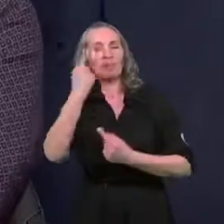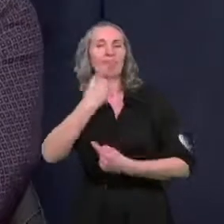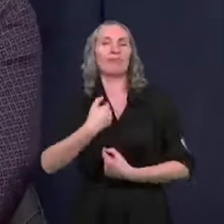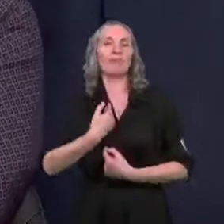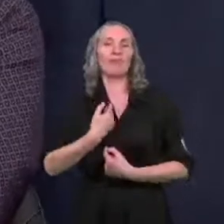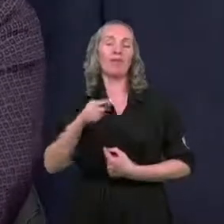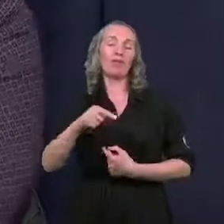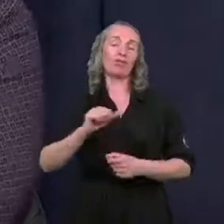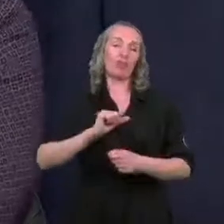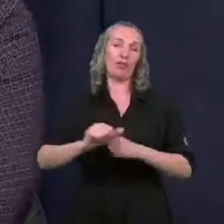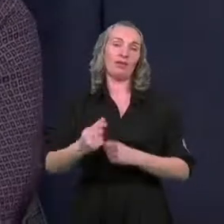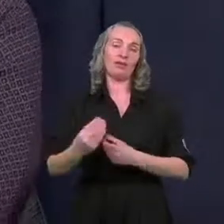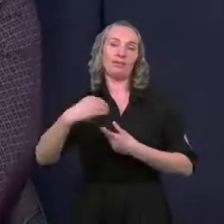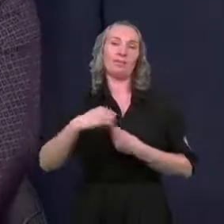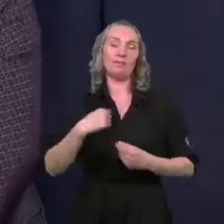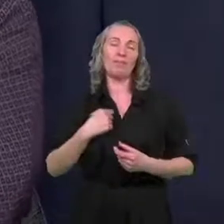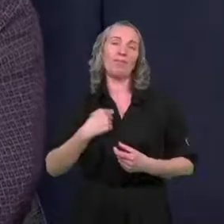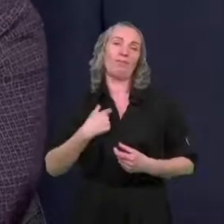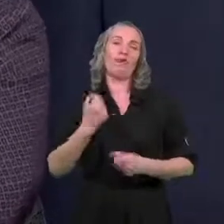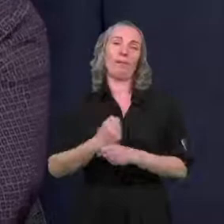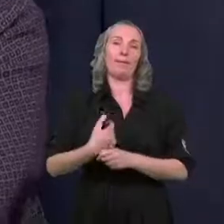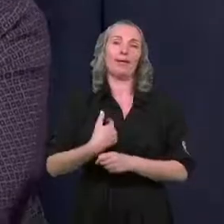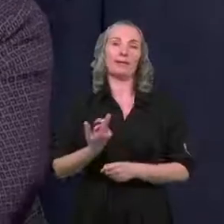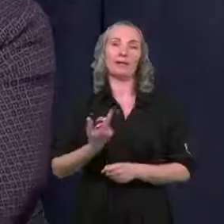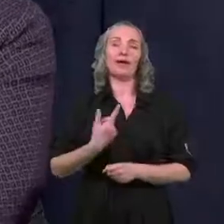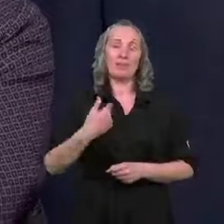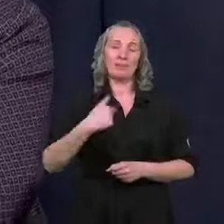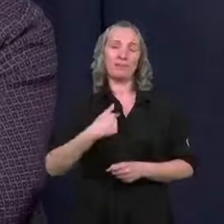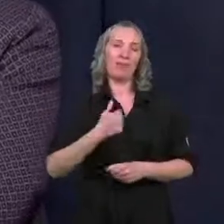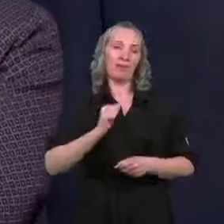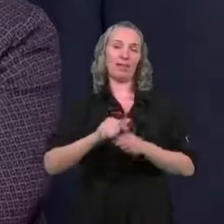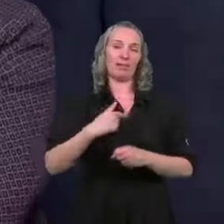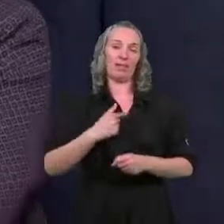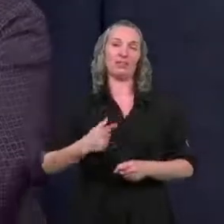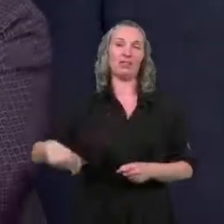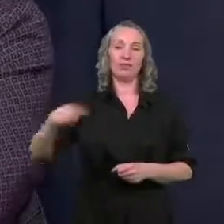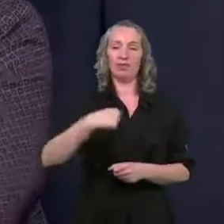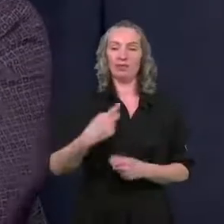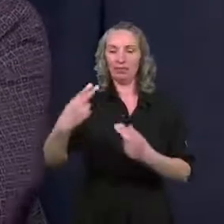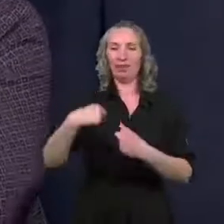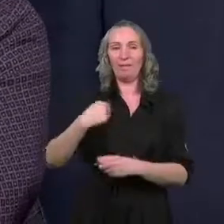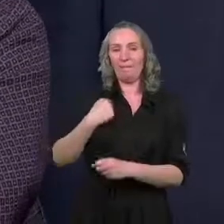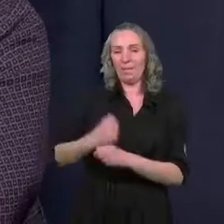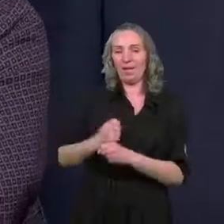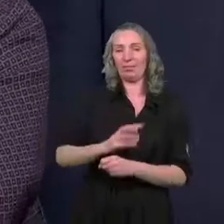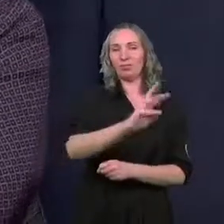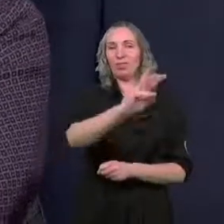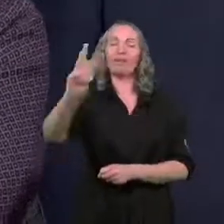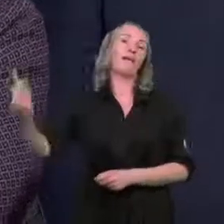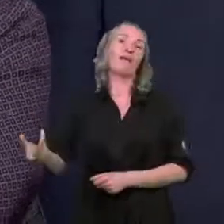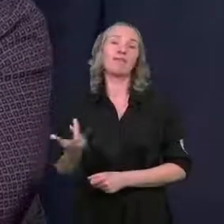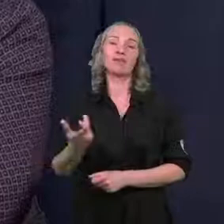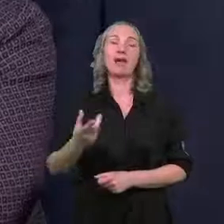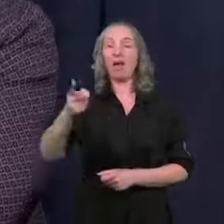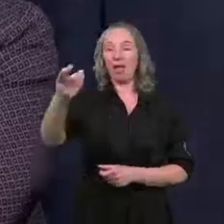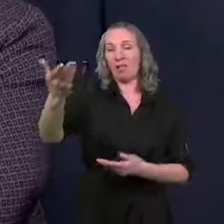wpisane w naszą pracę. Bo krótko rzeczy ujmując, drodzy Państwo, my jesteśmy Państwa pracownikami, a